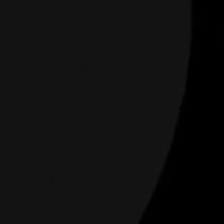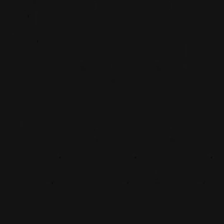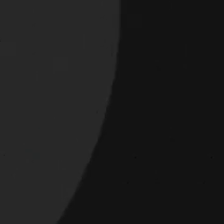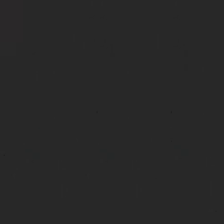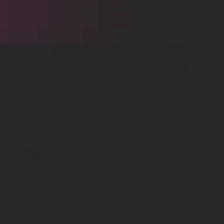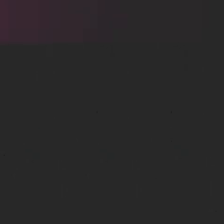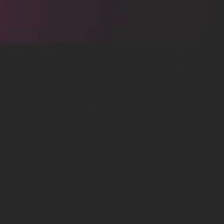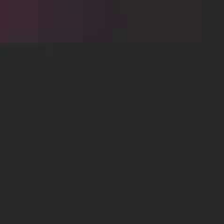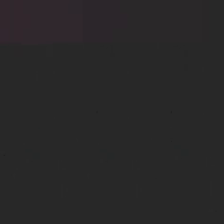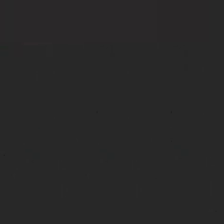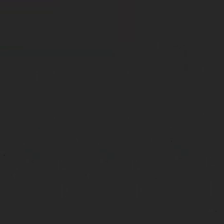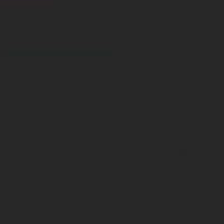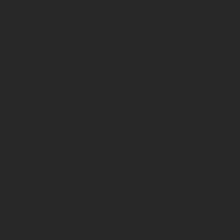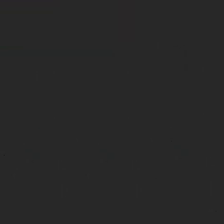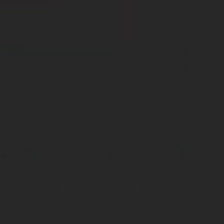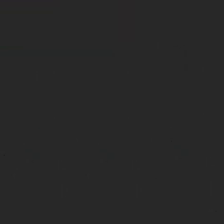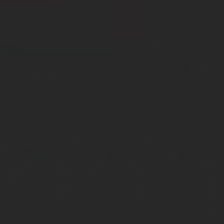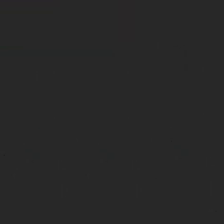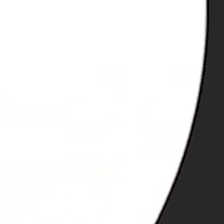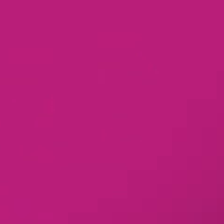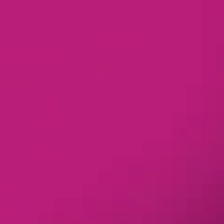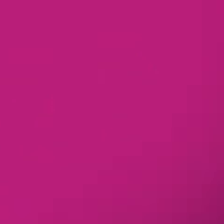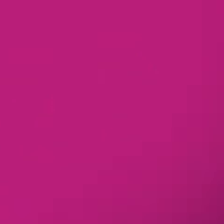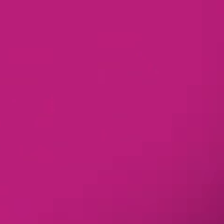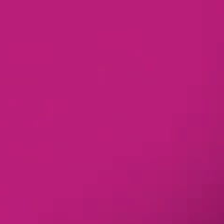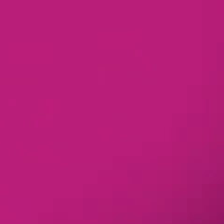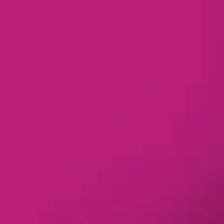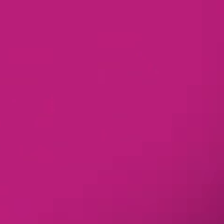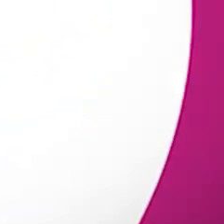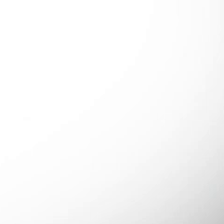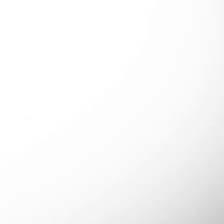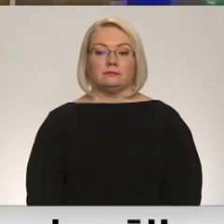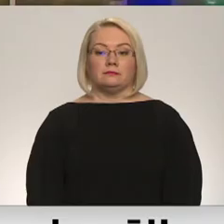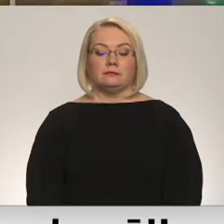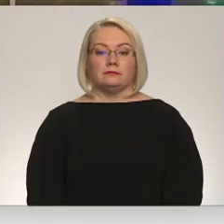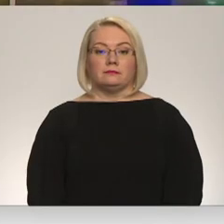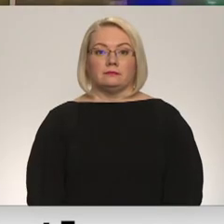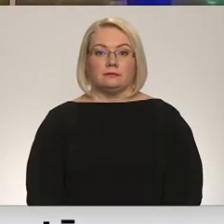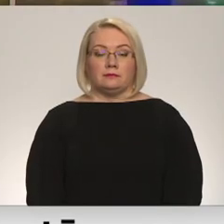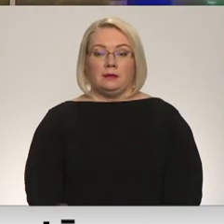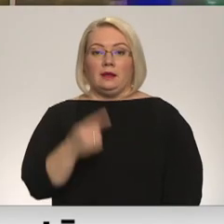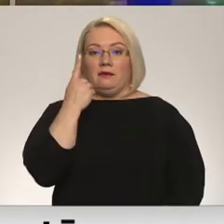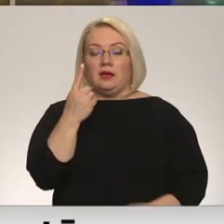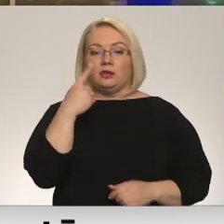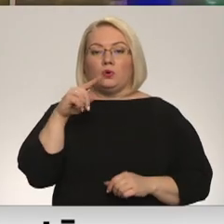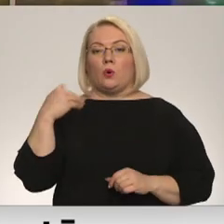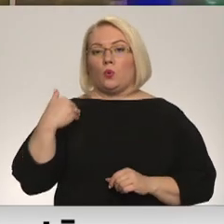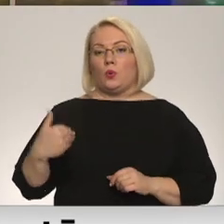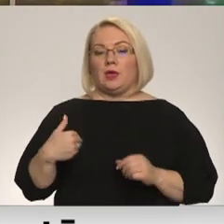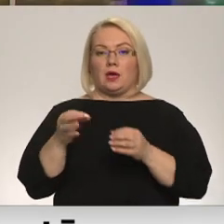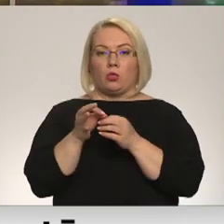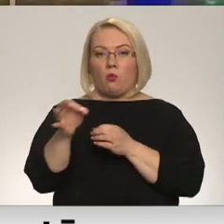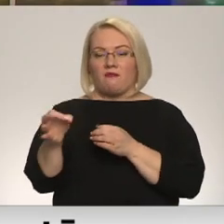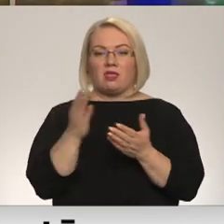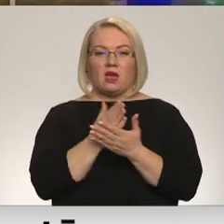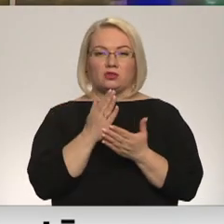Re, visi ēters ir te! Viens no kuldīgas novadā